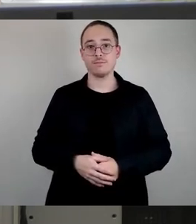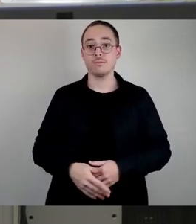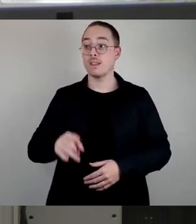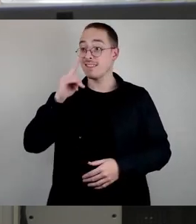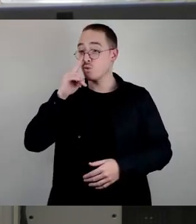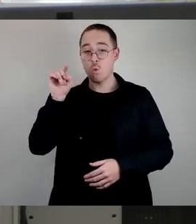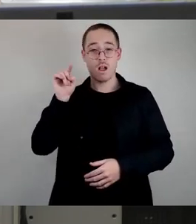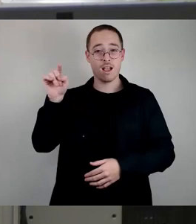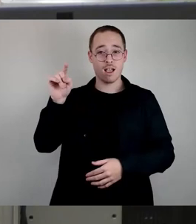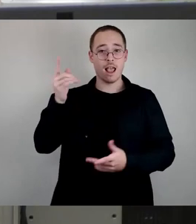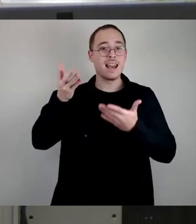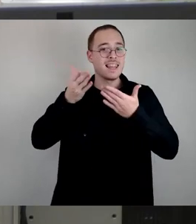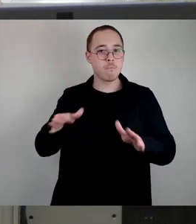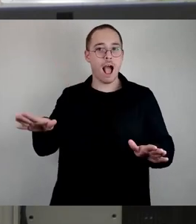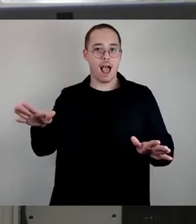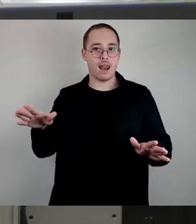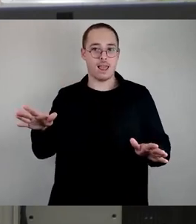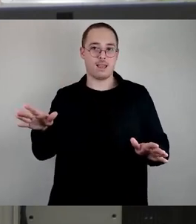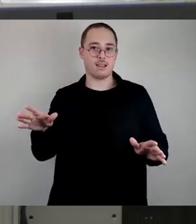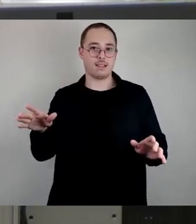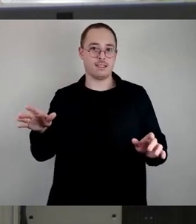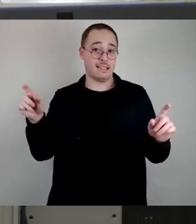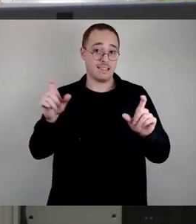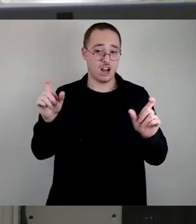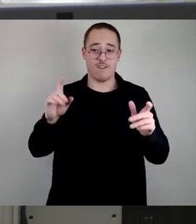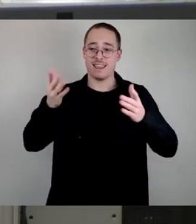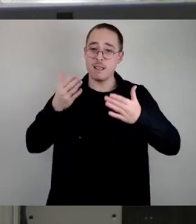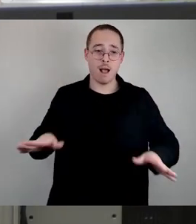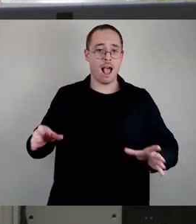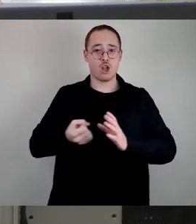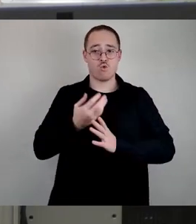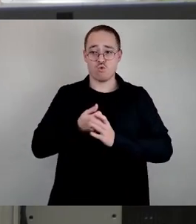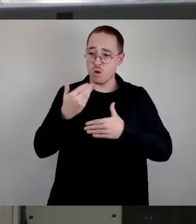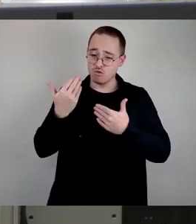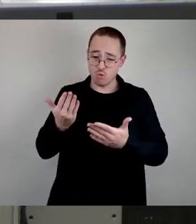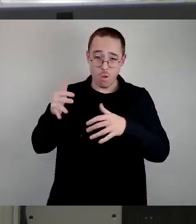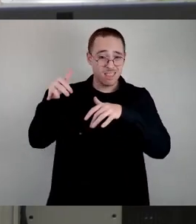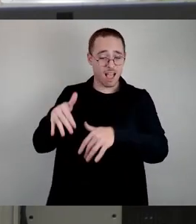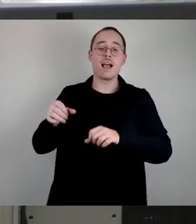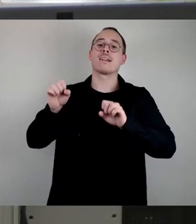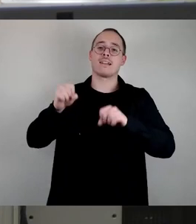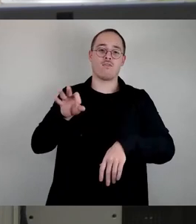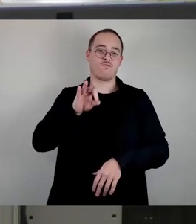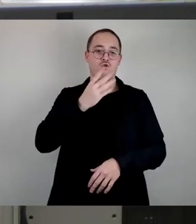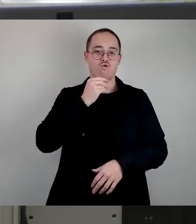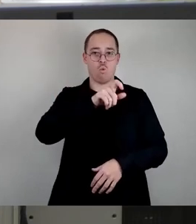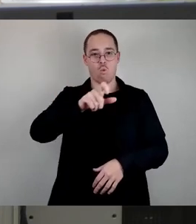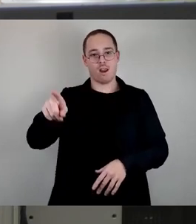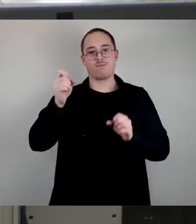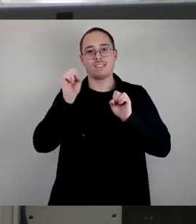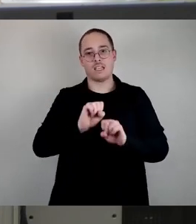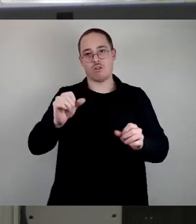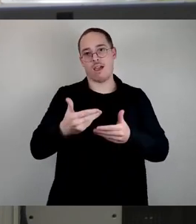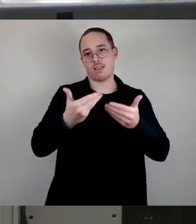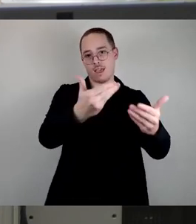Gesellschaft, diese liberale Kultur ist, die auch den Jüdinnen und Juden hier Sicherheit geben kann. Und dass es